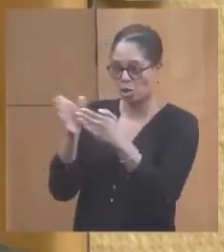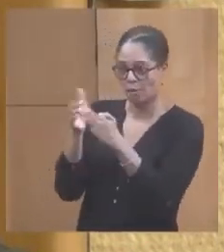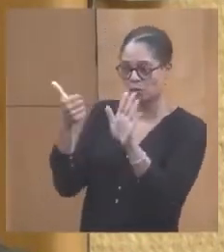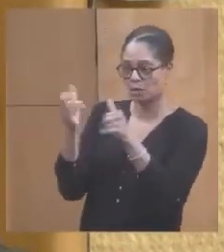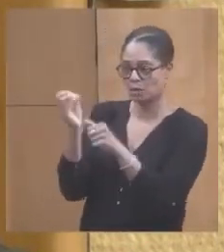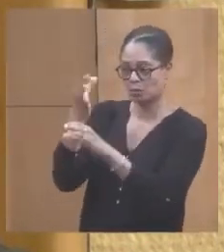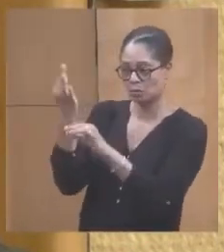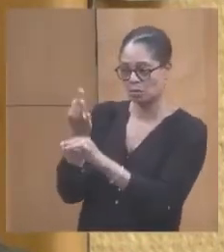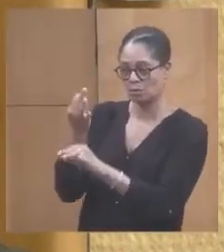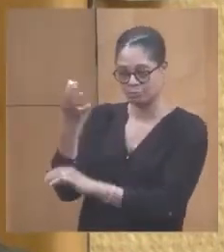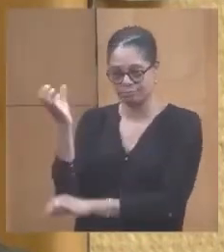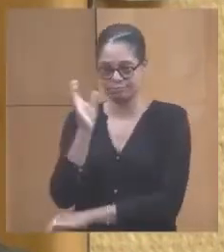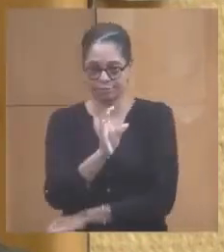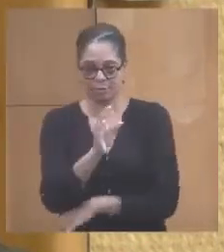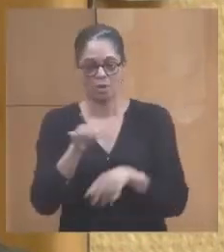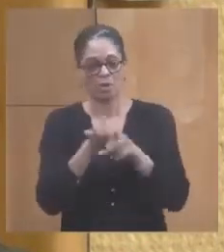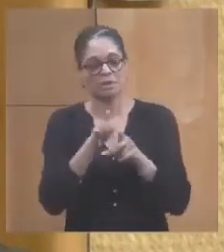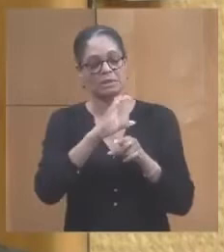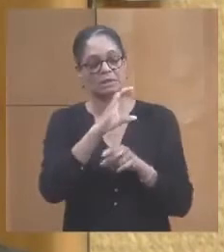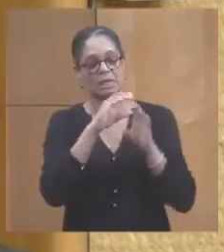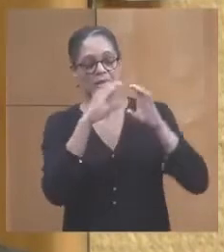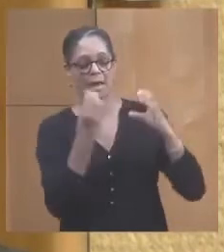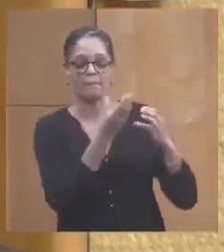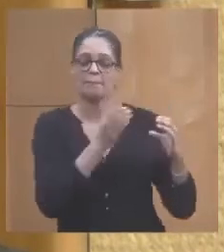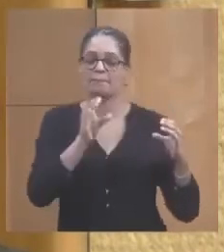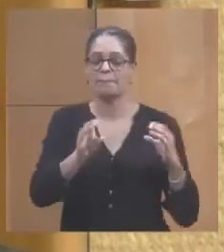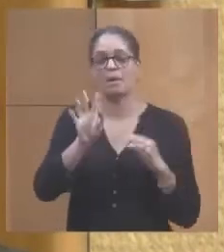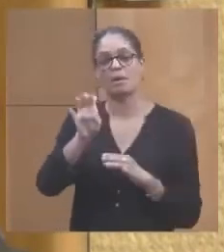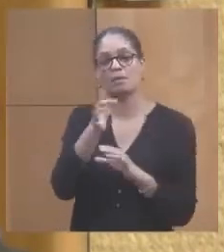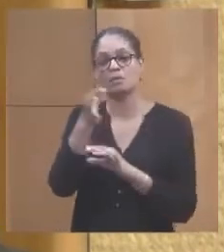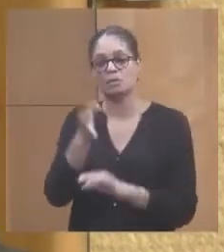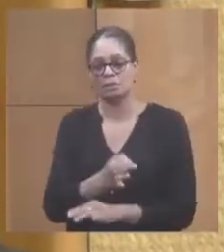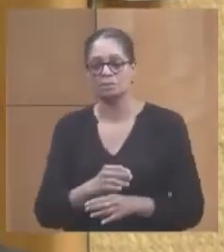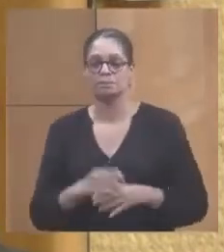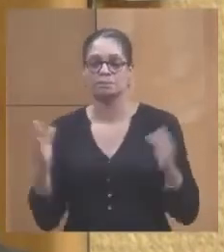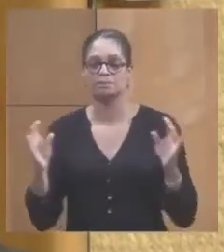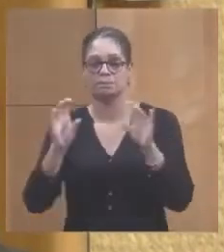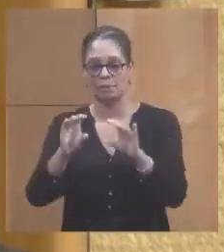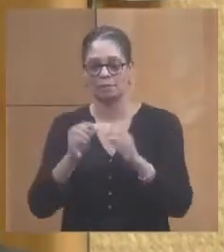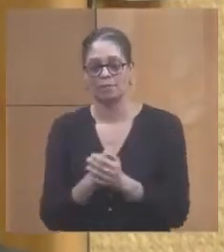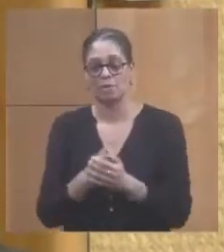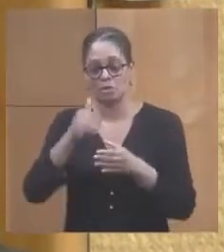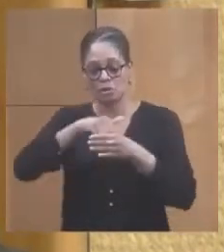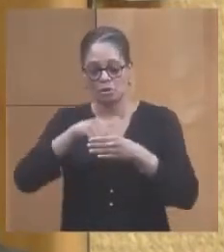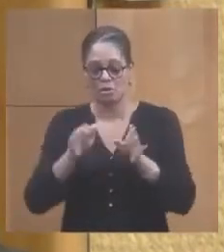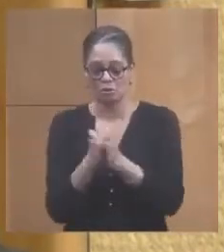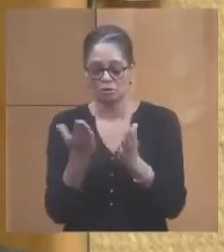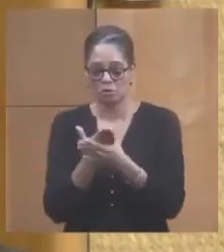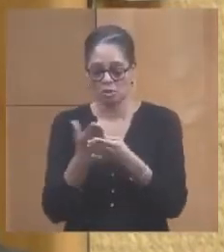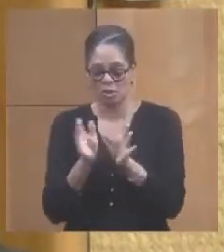Et évidemment, la CTM apportera un autofinancement de 40%. Vous avez les montants détaillés